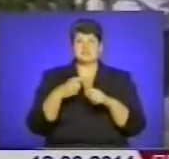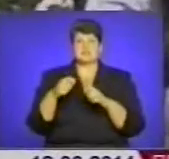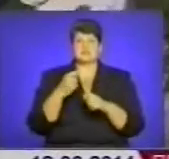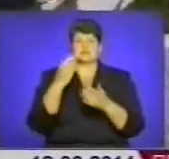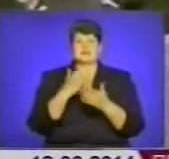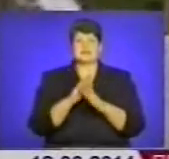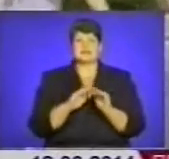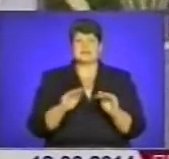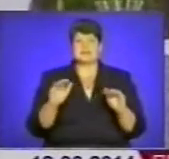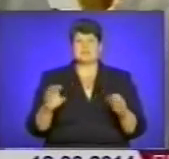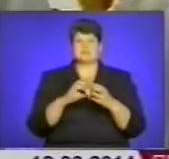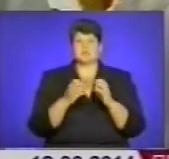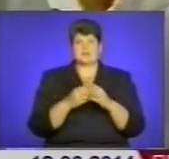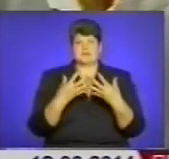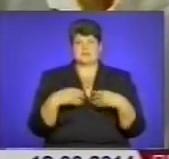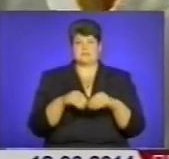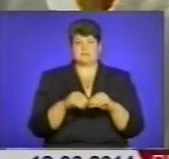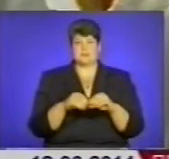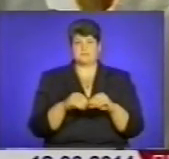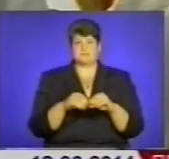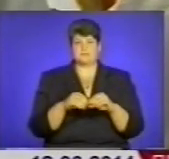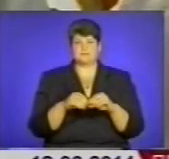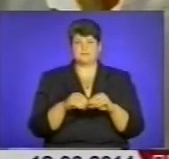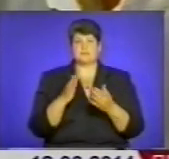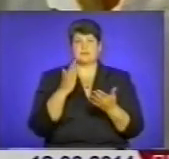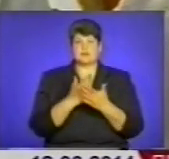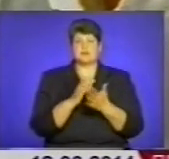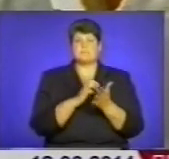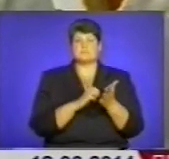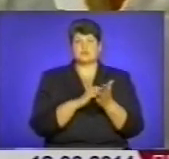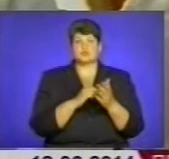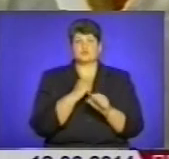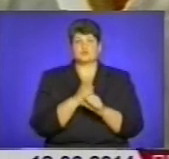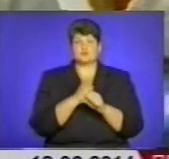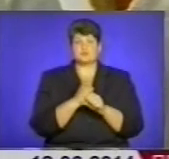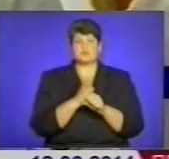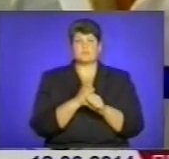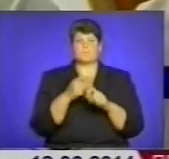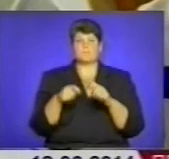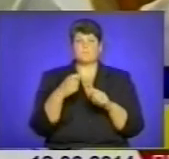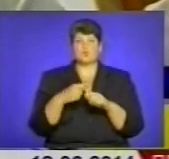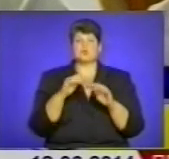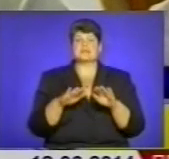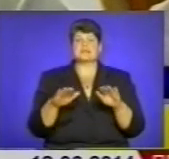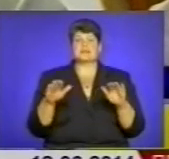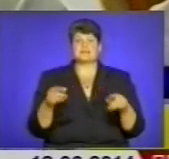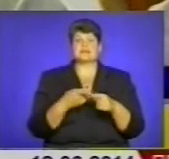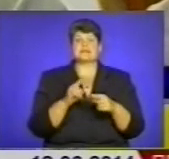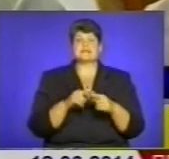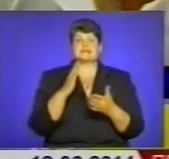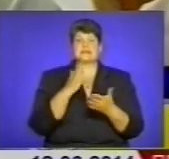стають діти із проблемних сімей. Одні з причин скоєння злочин і правопорушень дітьми – це